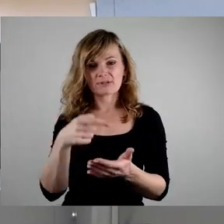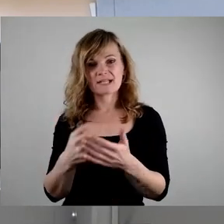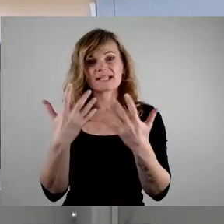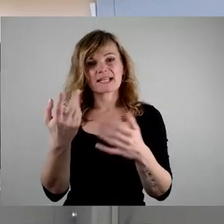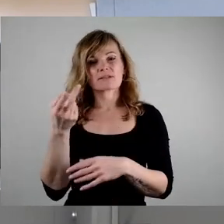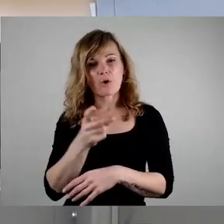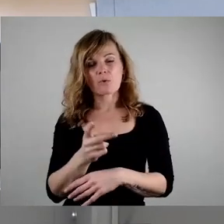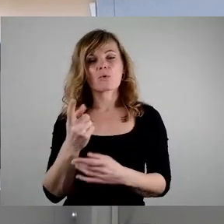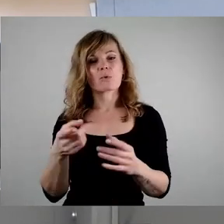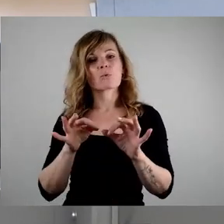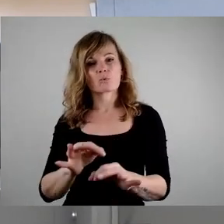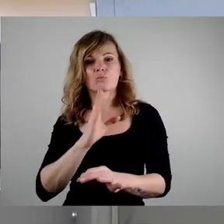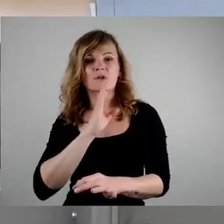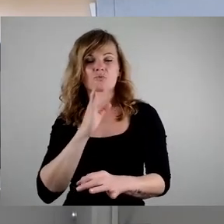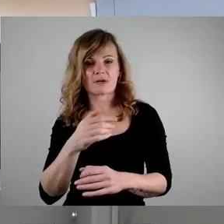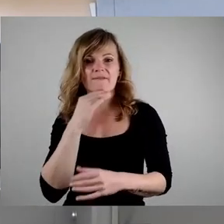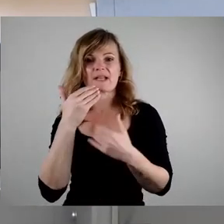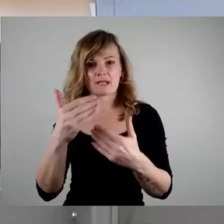auch ganz gut aus. Vielen Dank.